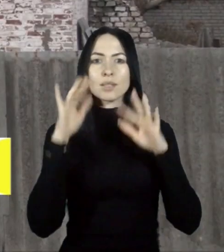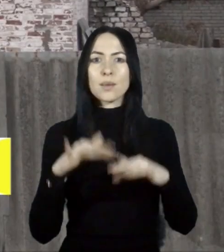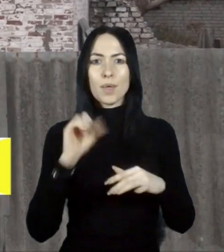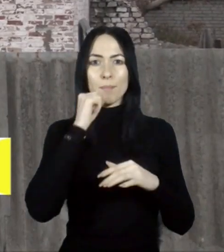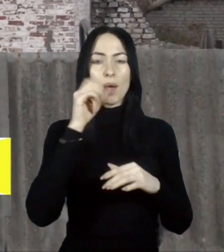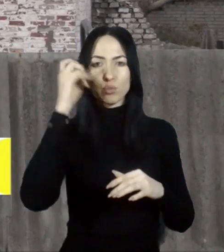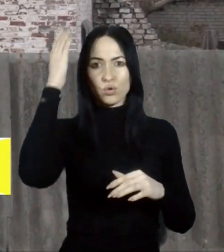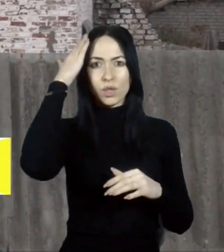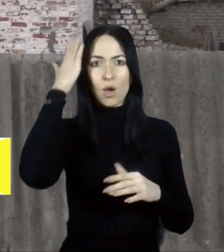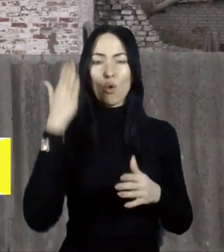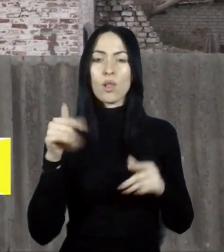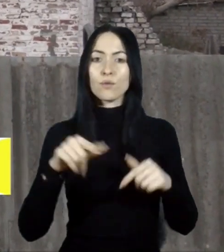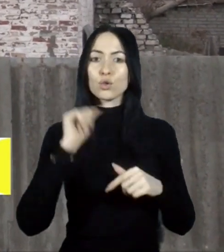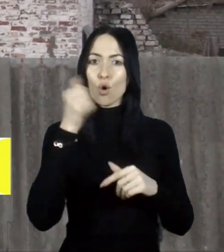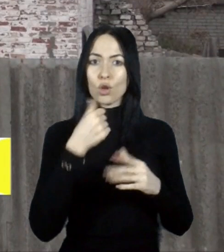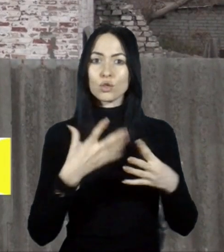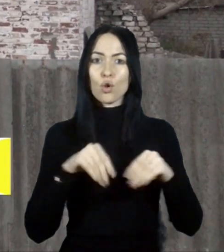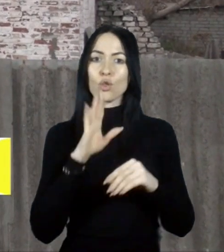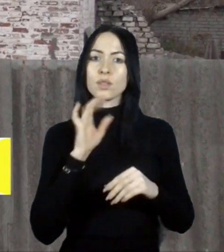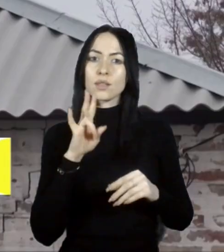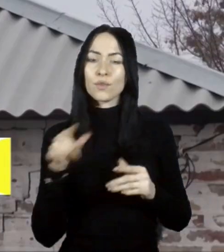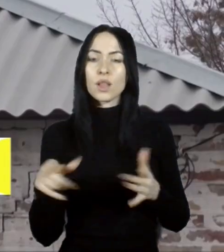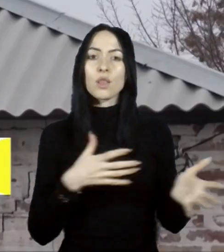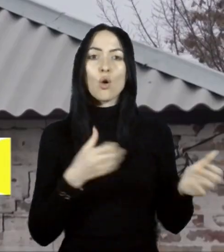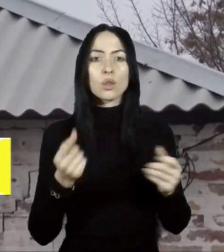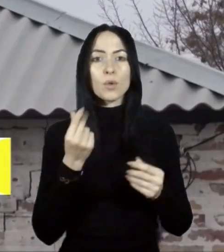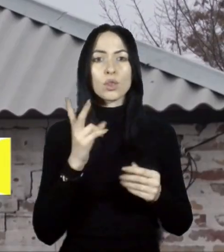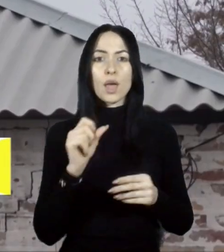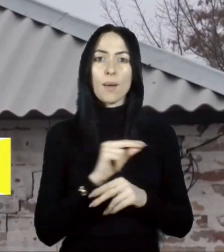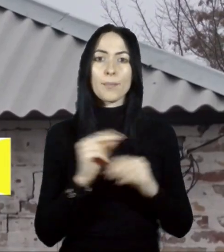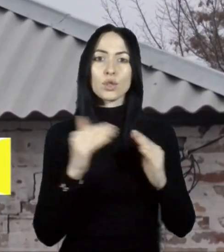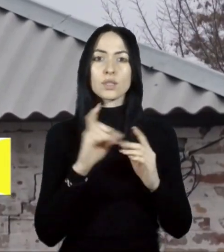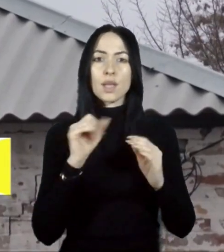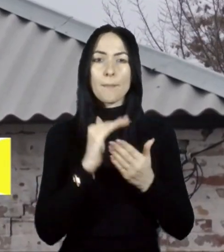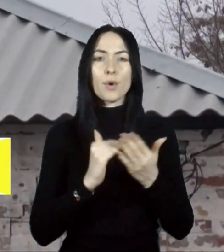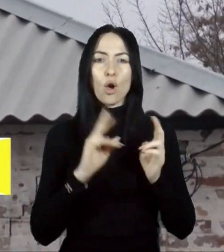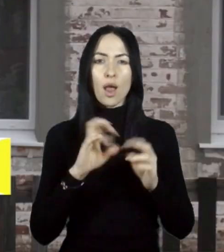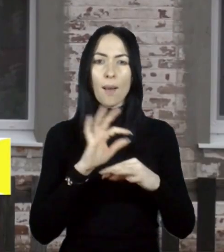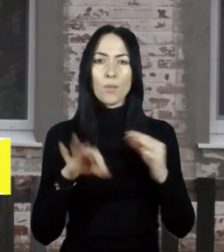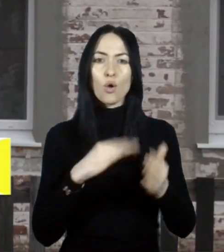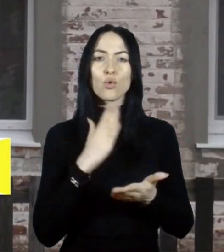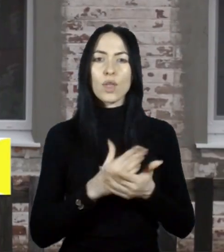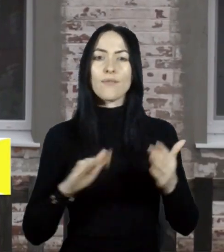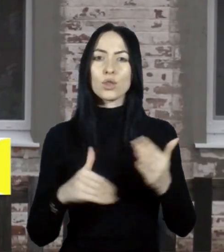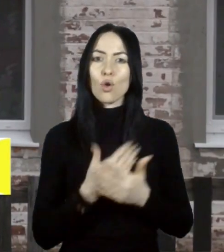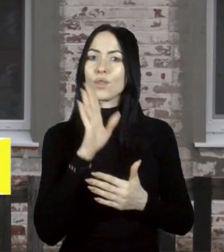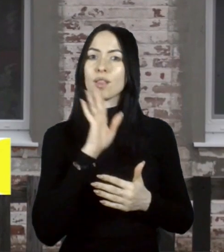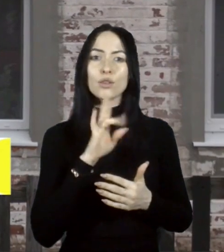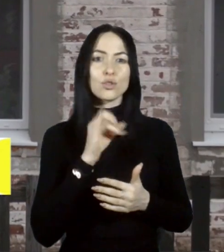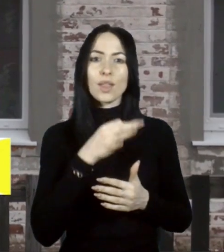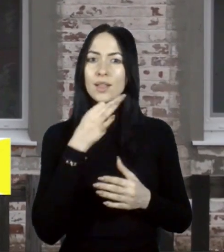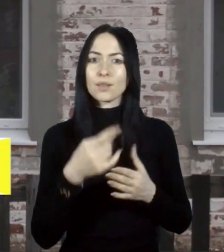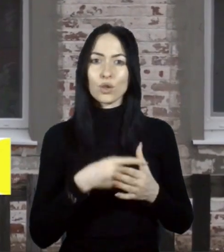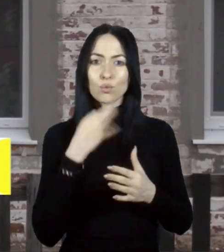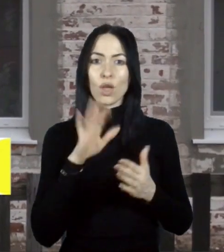Цьогоріч родина Світлани отримала гроші на ремонт будинку за програмою «Є відновлення». Жінка не називає суму, каже, для